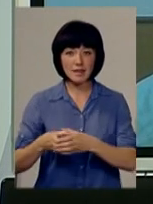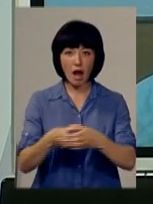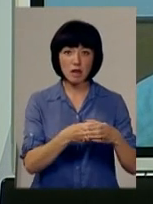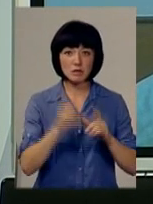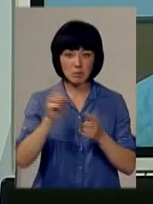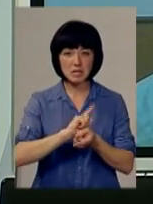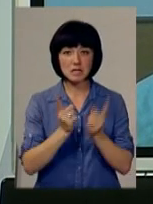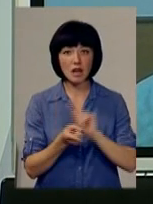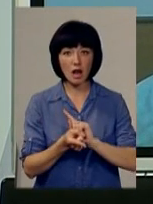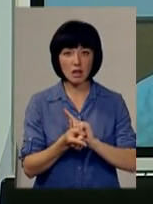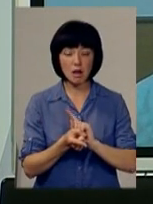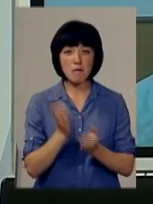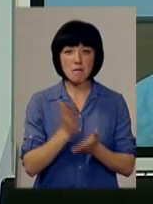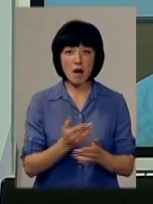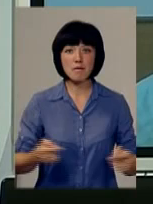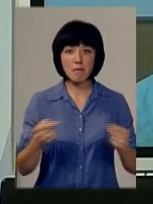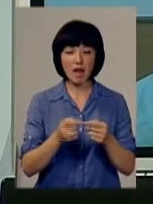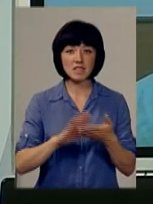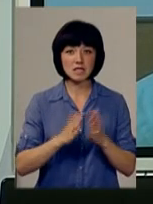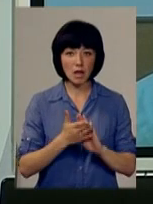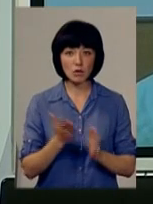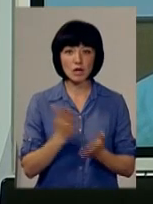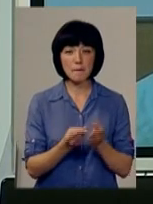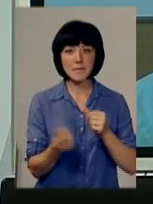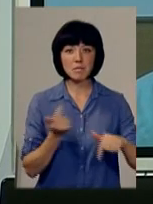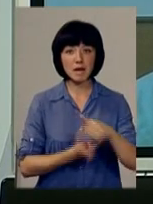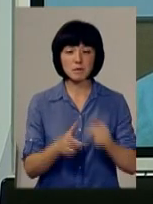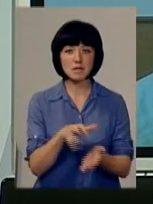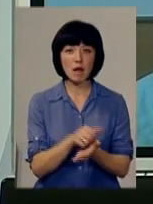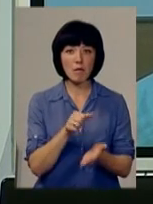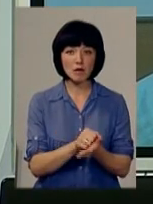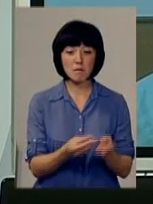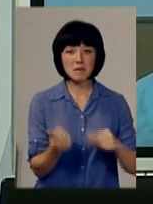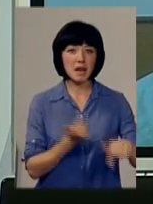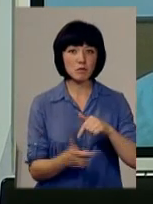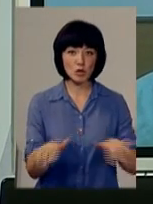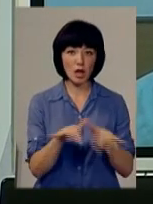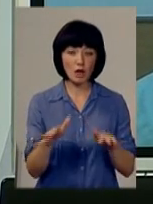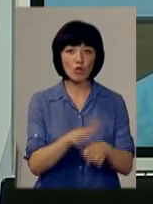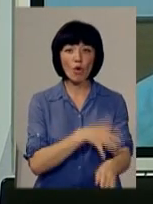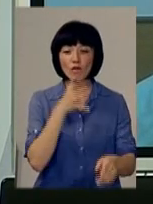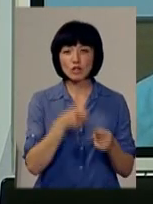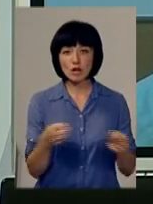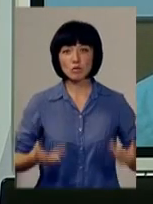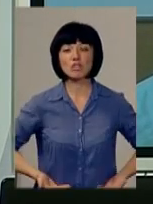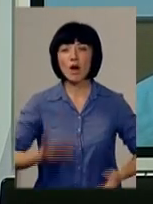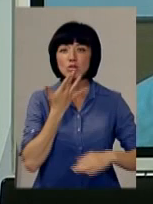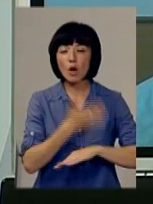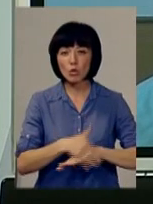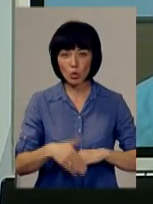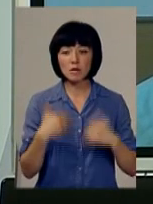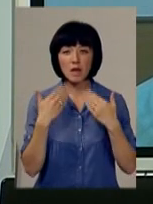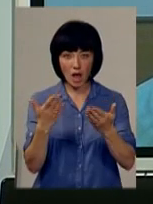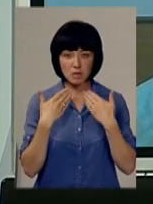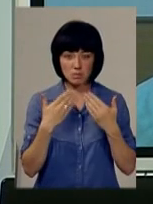стали вже там на ноги, мають певний вже статус. Є і підприємці, які там займаються підприємницькою діяльністю, довгий час проживають за кордоном. Є